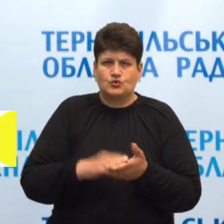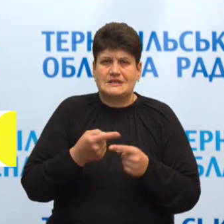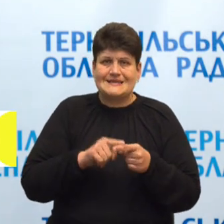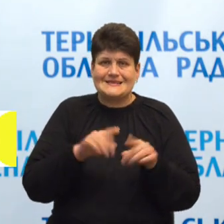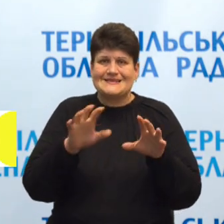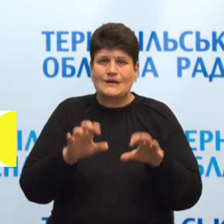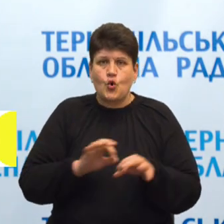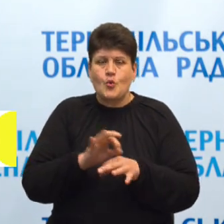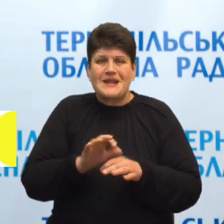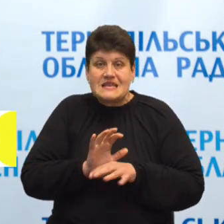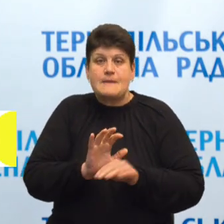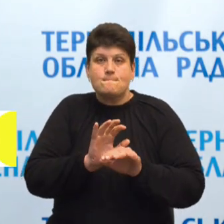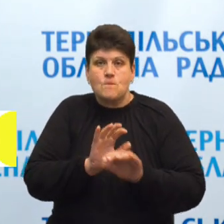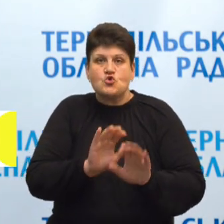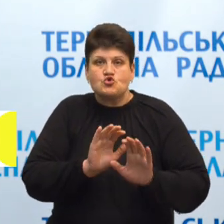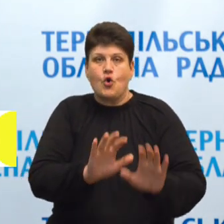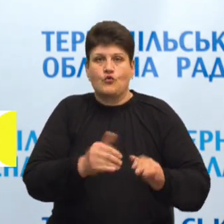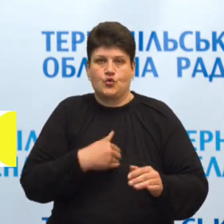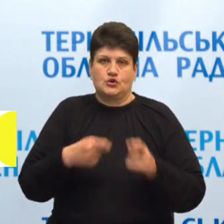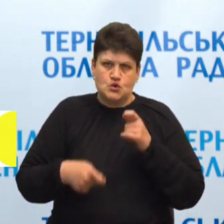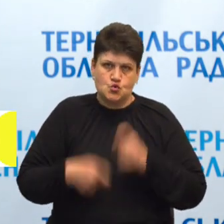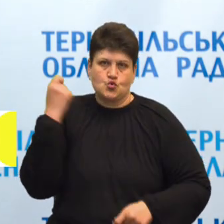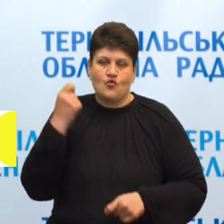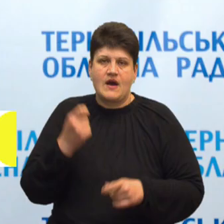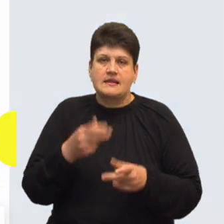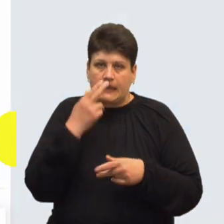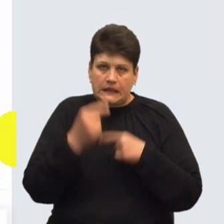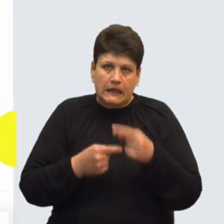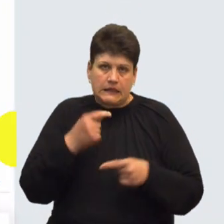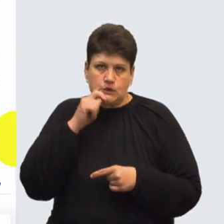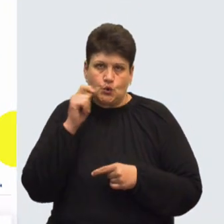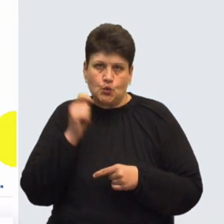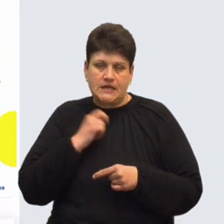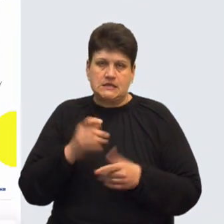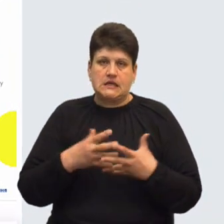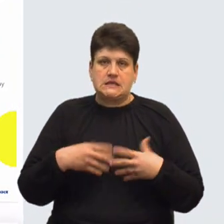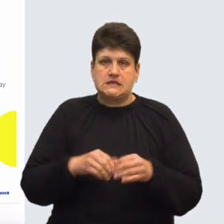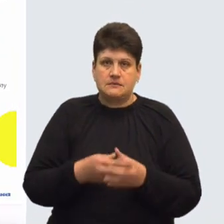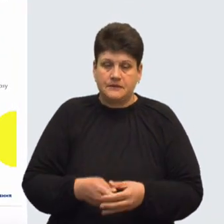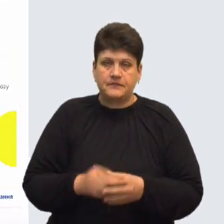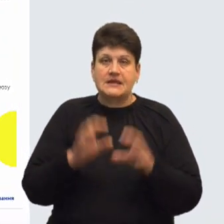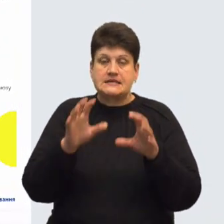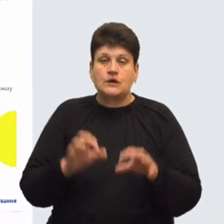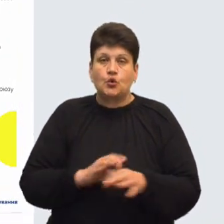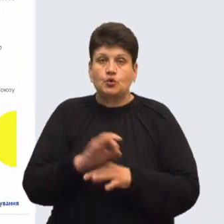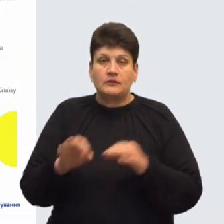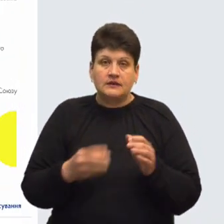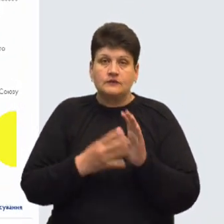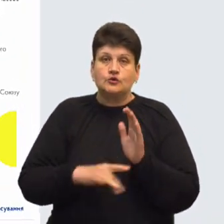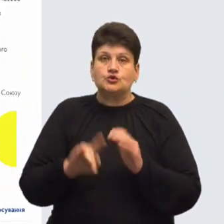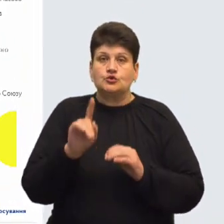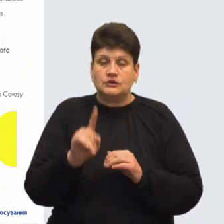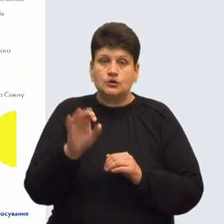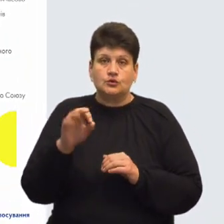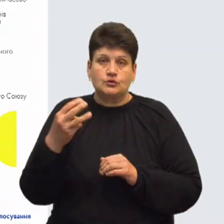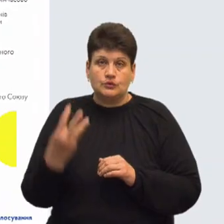проштовхують їх, хочучи зруйнувати традиції української сім'ї. Нагадаю, законопроєкт номер 9103 про Інститут реєстрованих